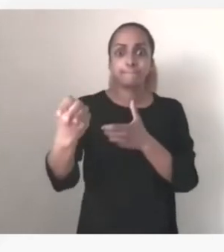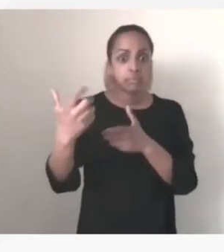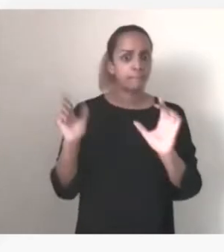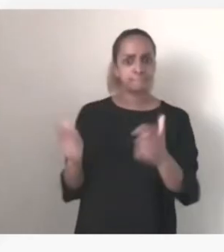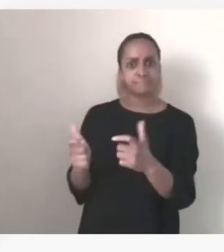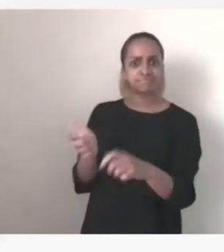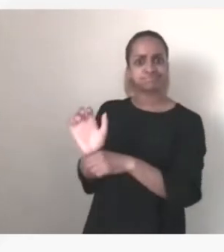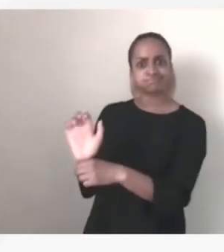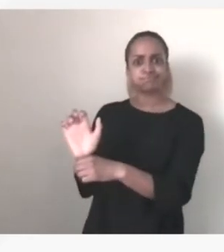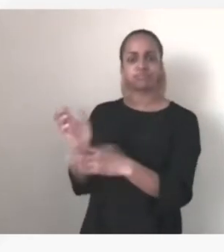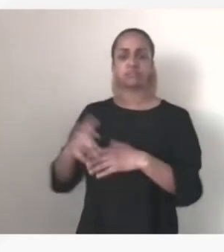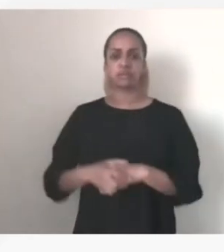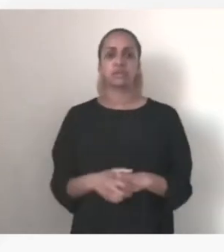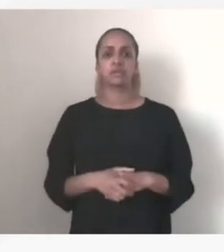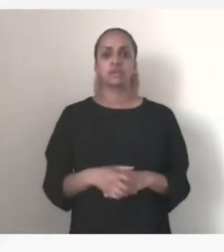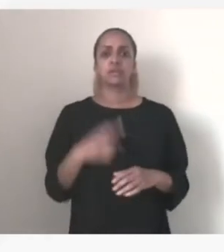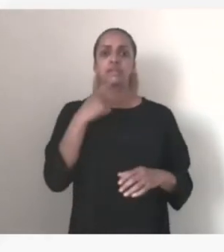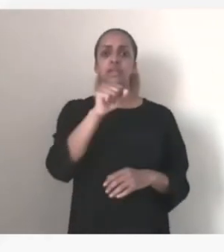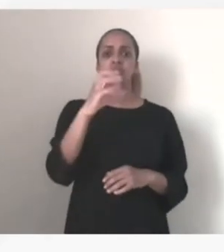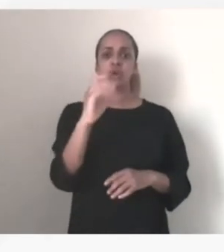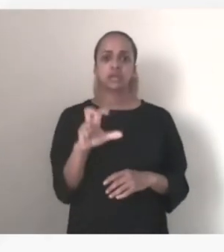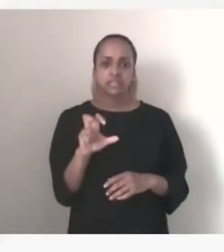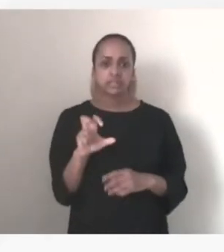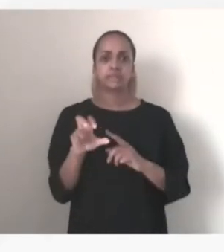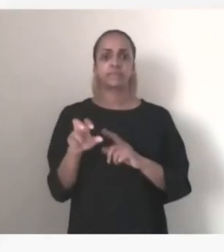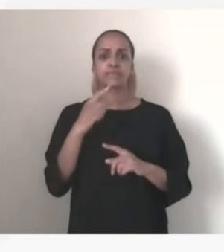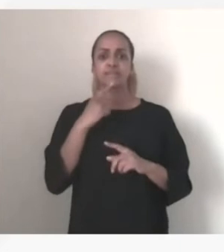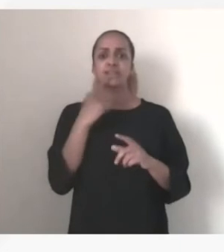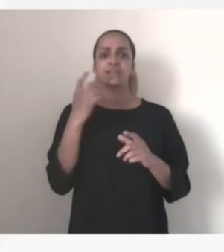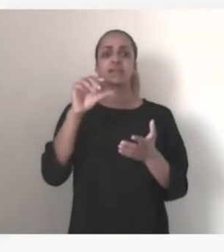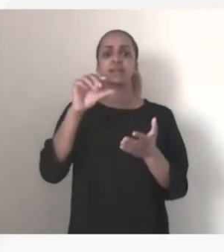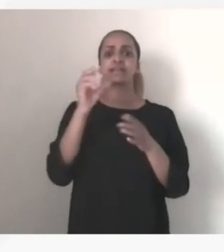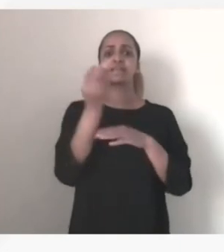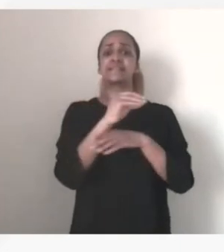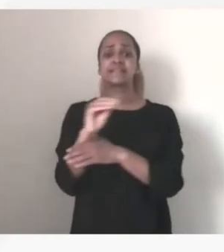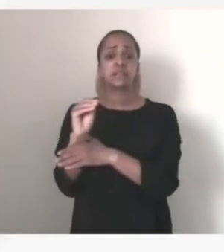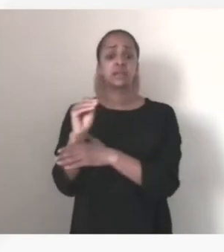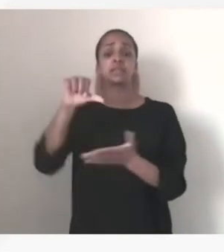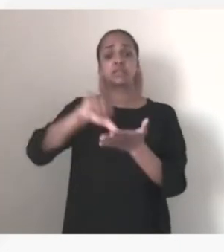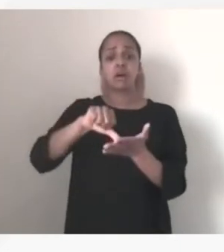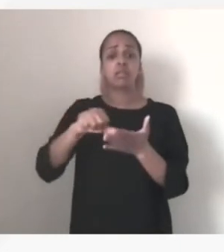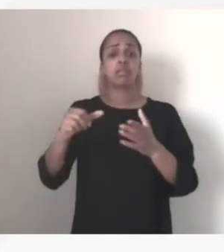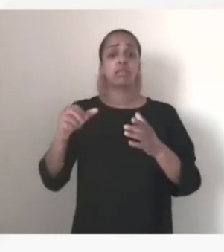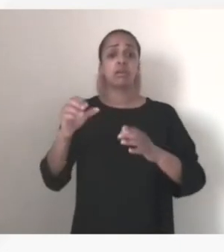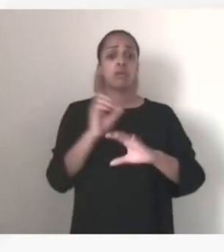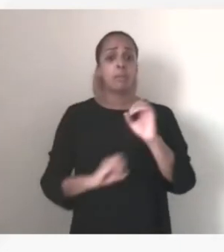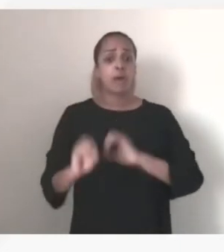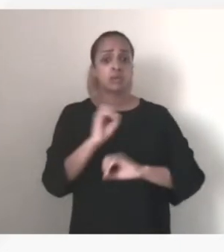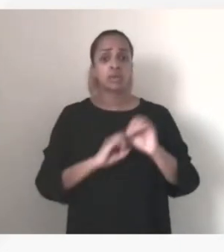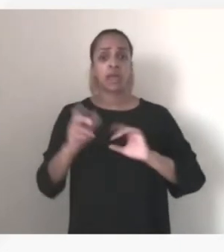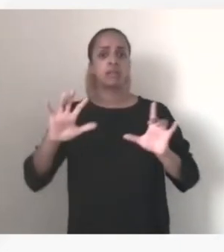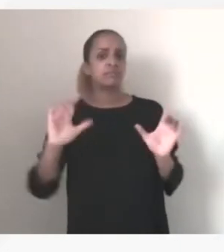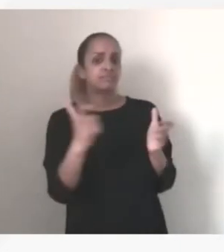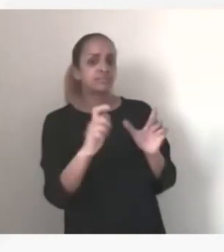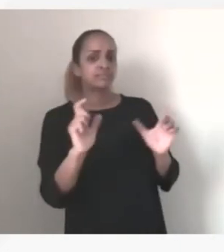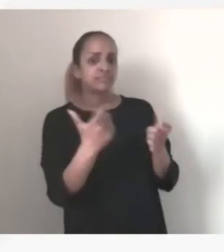de SOCs, ce sont des Security Passionate Centers, ce sont donc des centres opérationnels, donc dotés des derniers éléments d'intelligence artificielle, qui vont